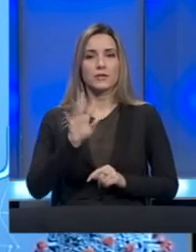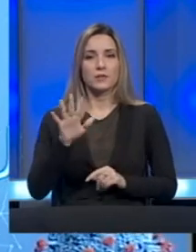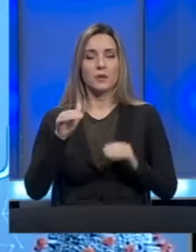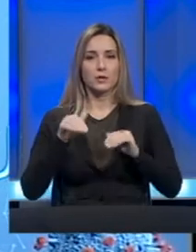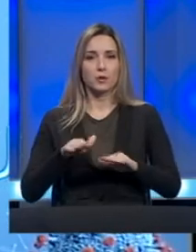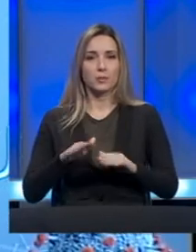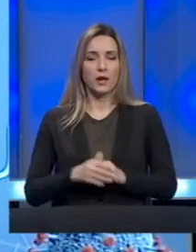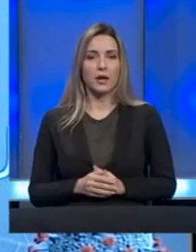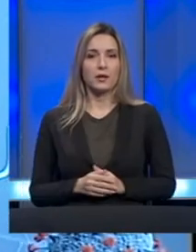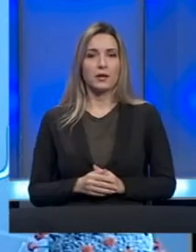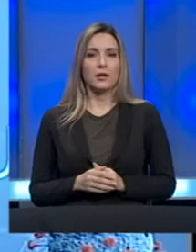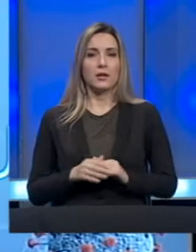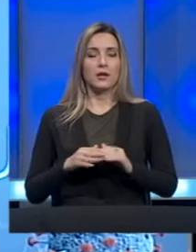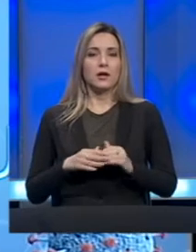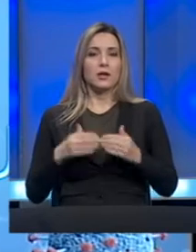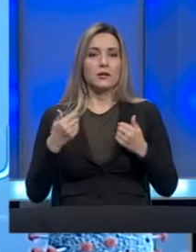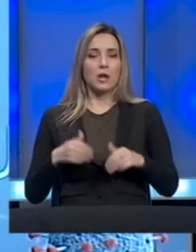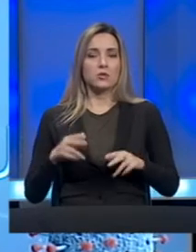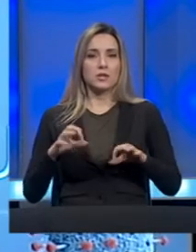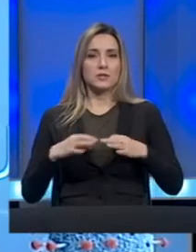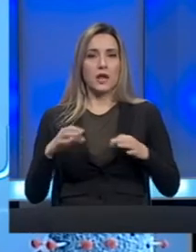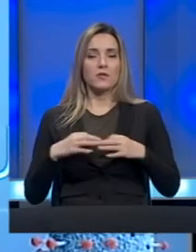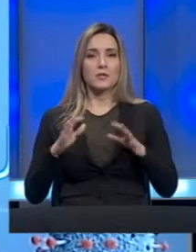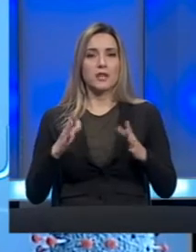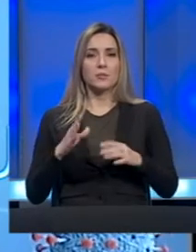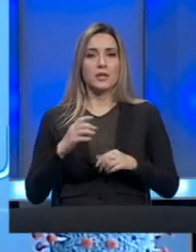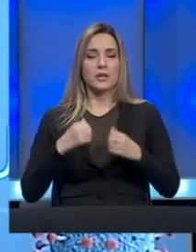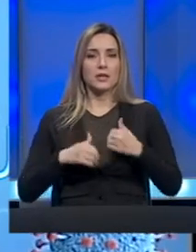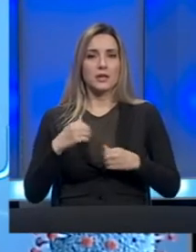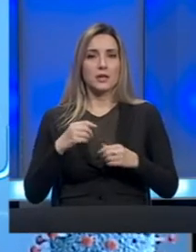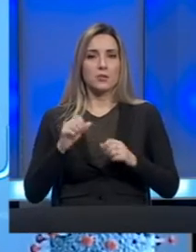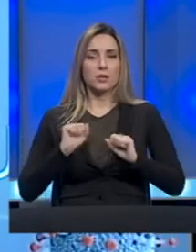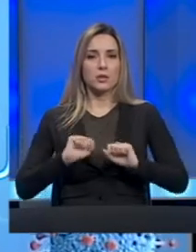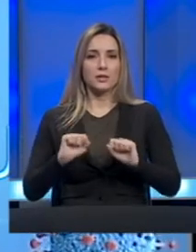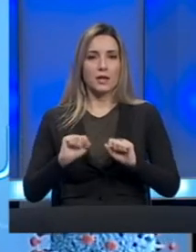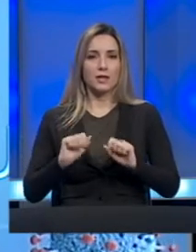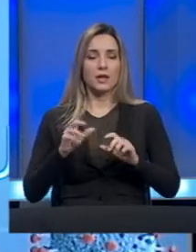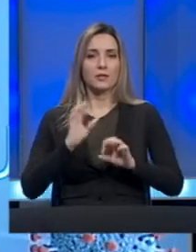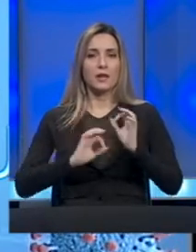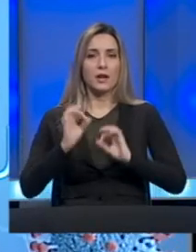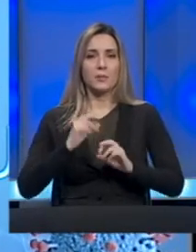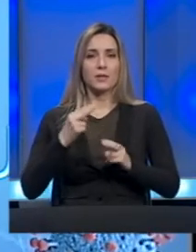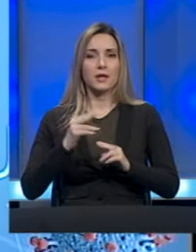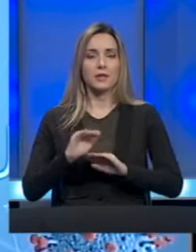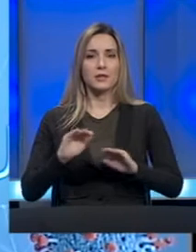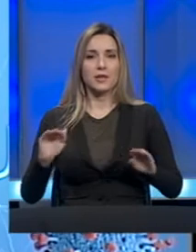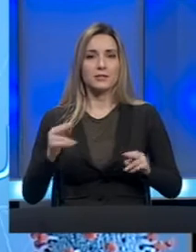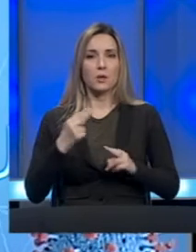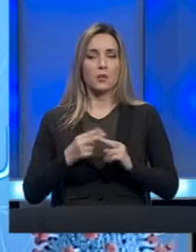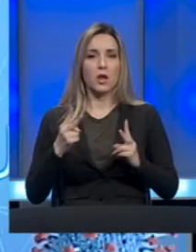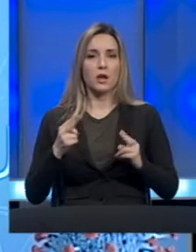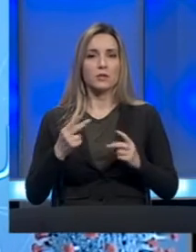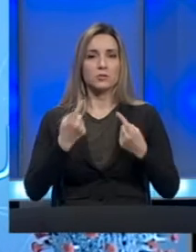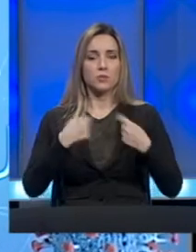maja. Narušenog zdravlja i slabijeg imuniteta zbog kompleksnosti liječenja i terapija djeca oboljela od raka, posebno su